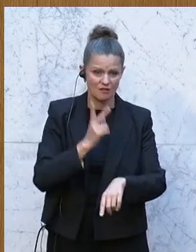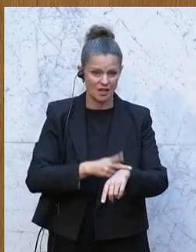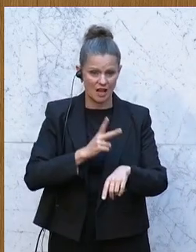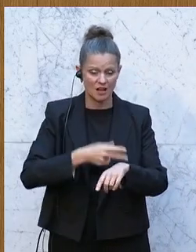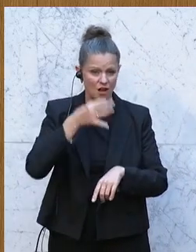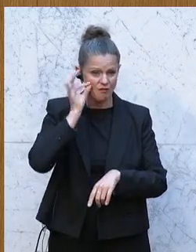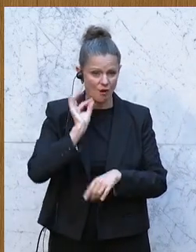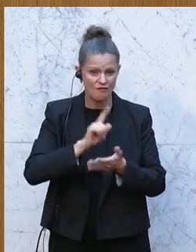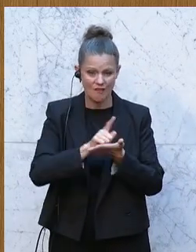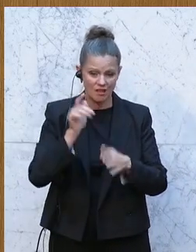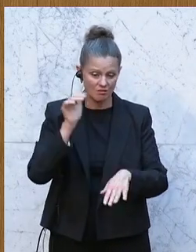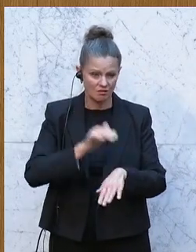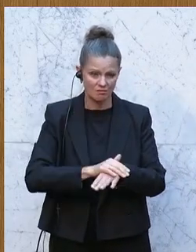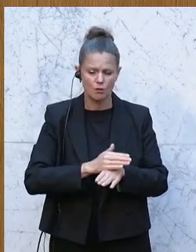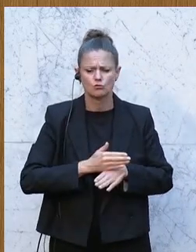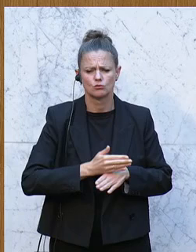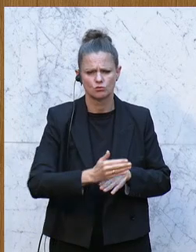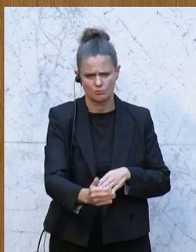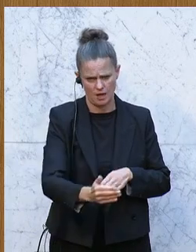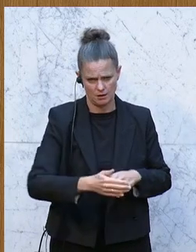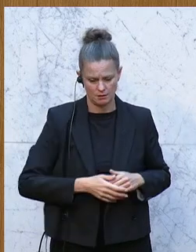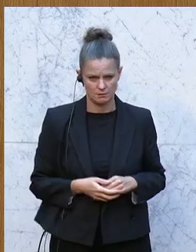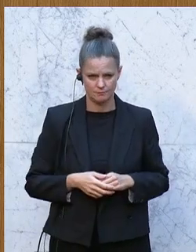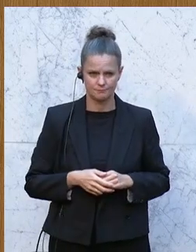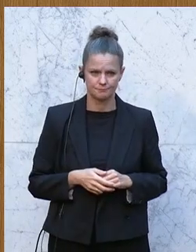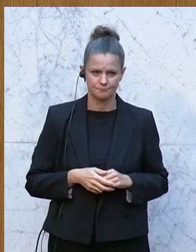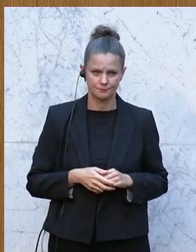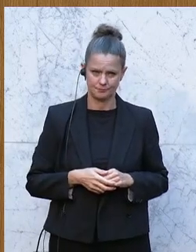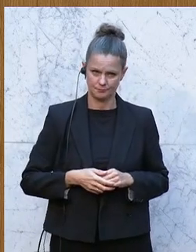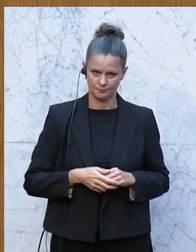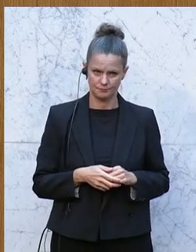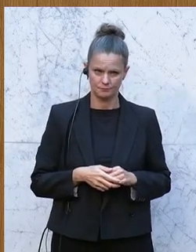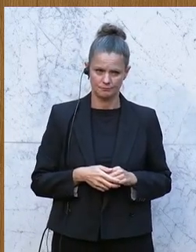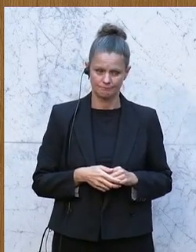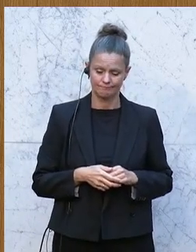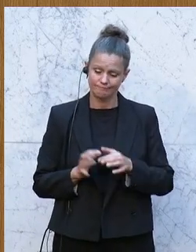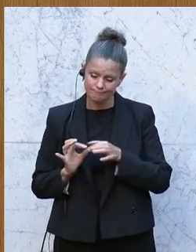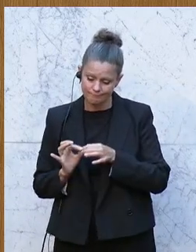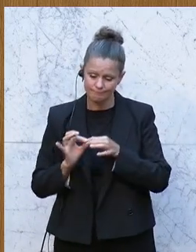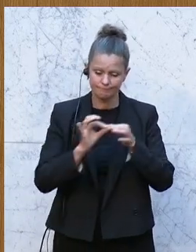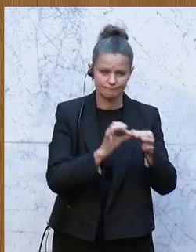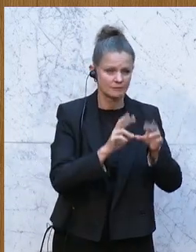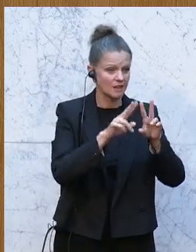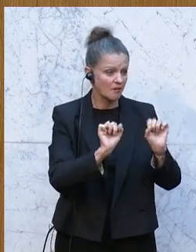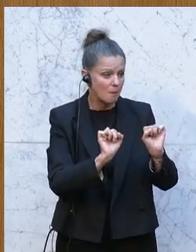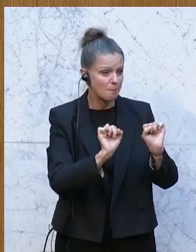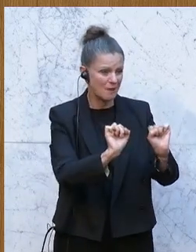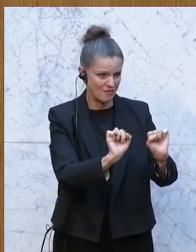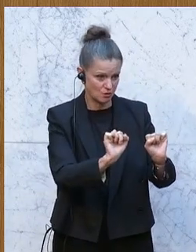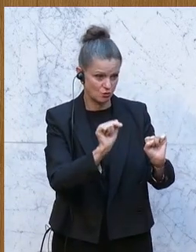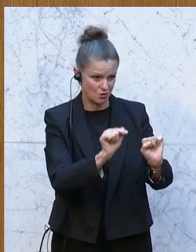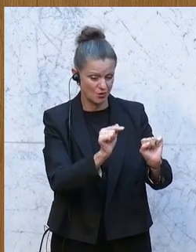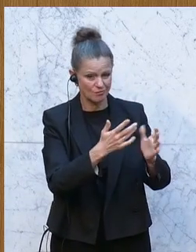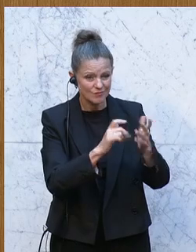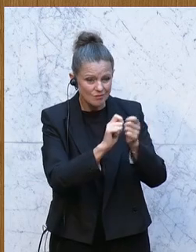diagnostiziert werden, müssten wir wieder einmal auf das Präventionsthema schauen. Und hier massiv